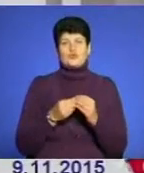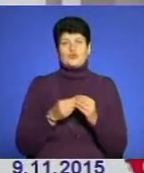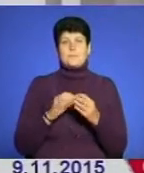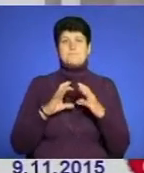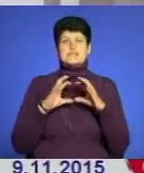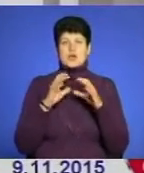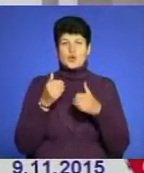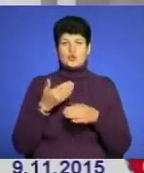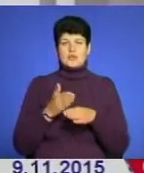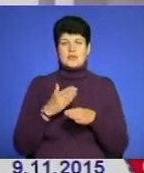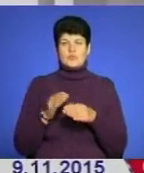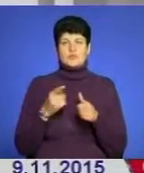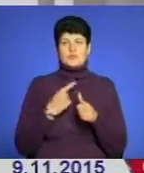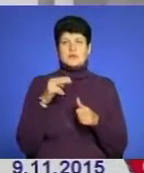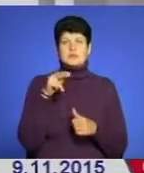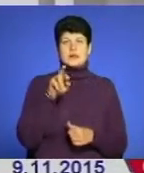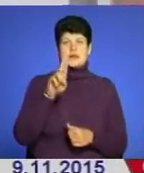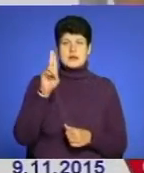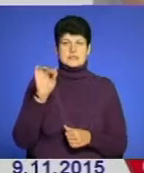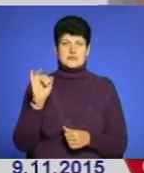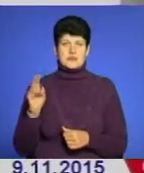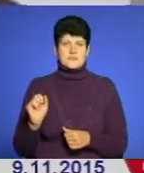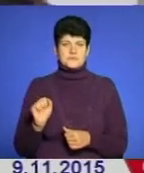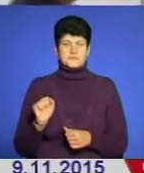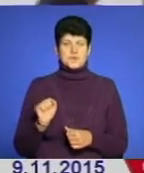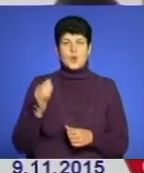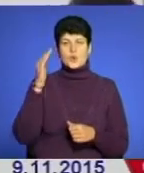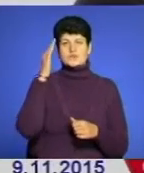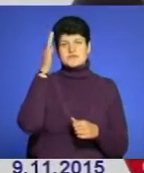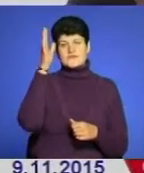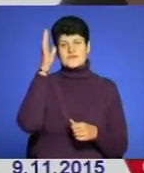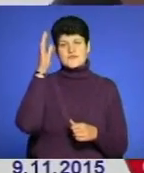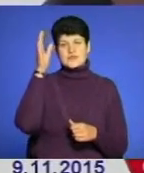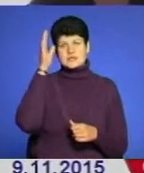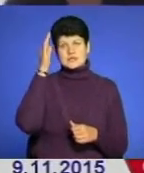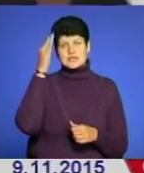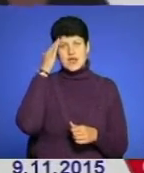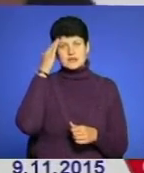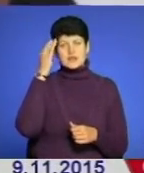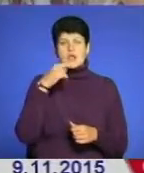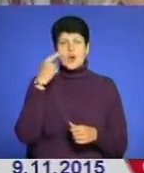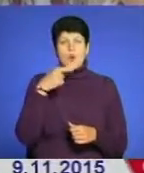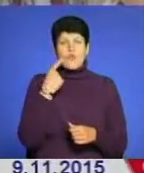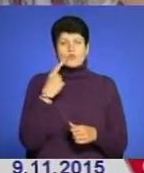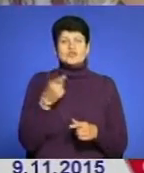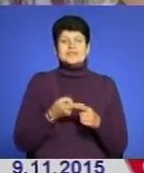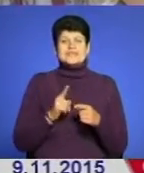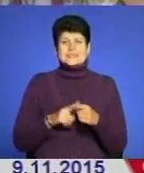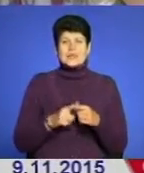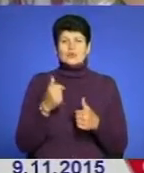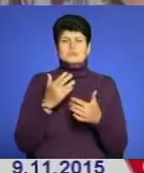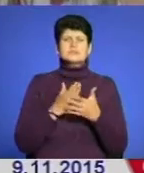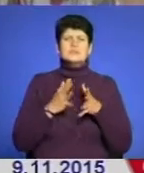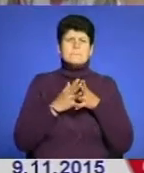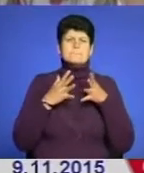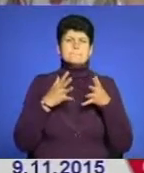етапу конкурсу імені Петра Яцика. Освітяни вважають, що таких мовознавчих конкурсів має бути більше. Вони перевертають